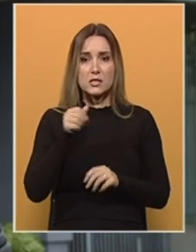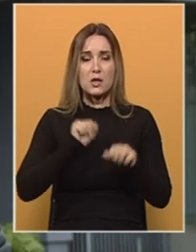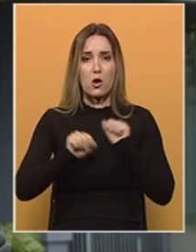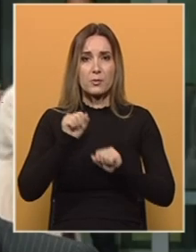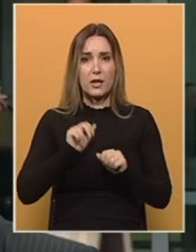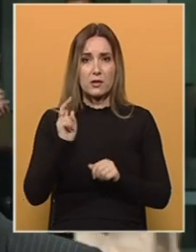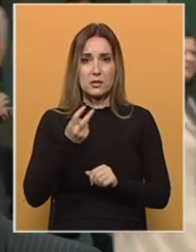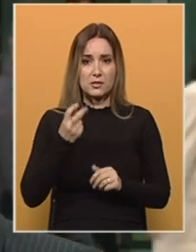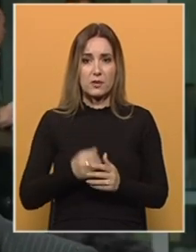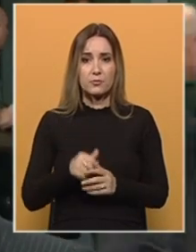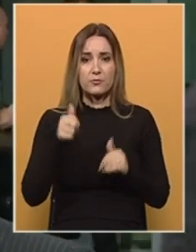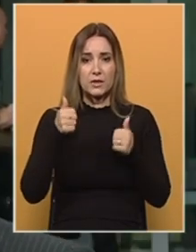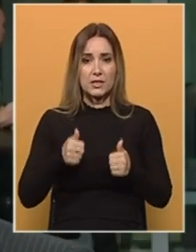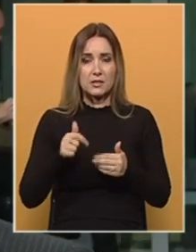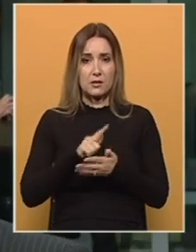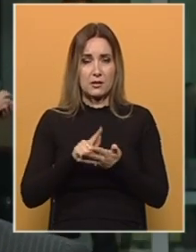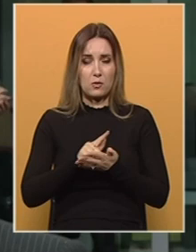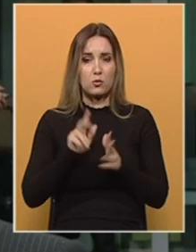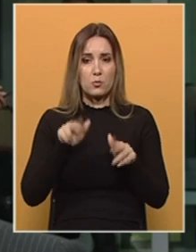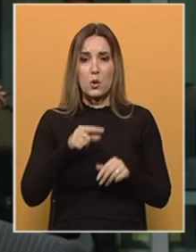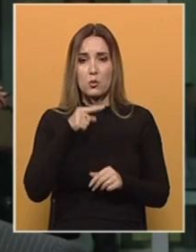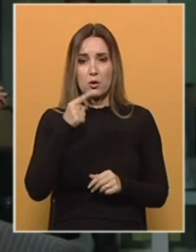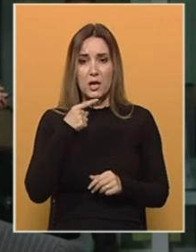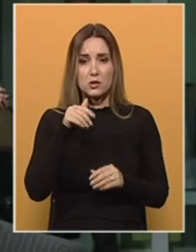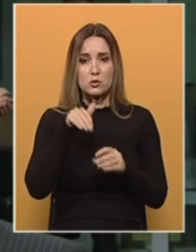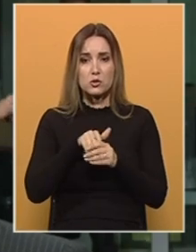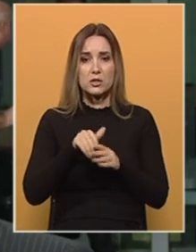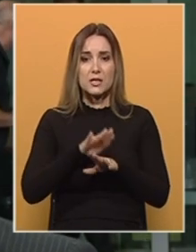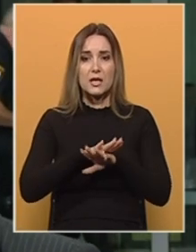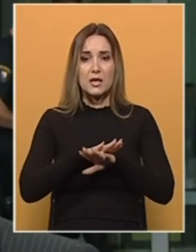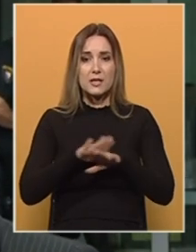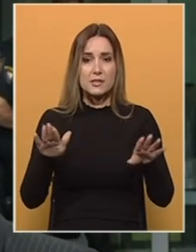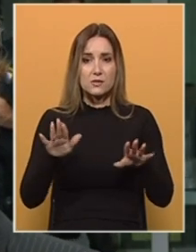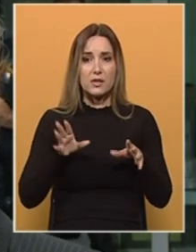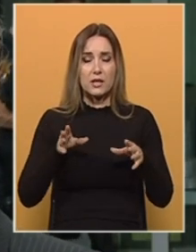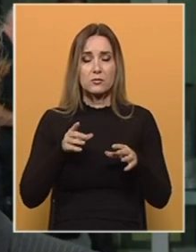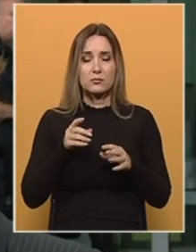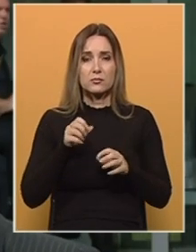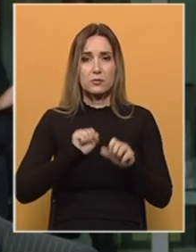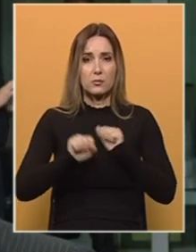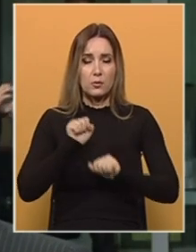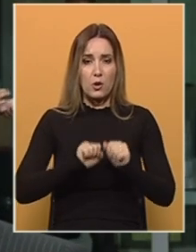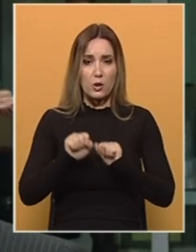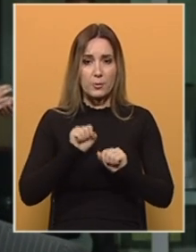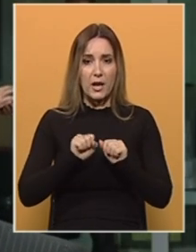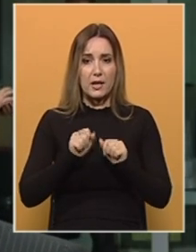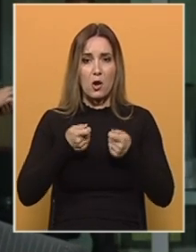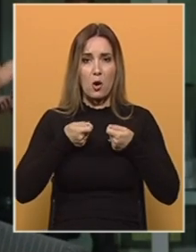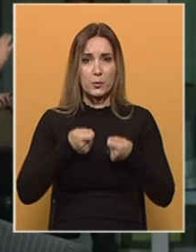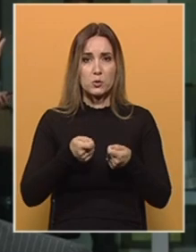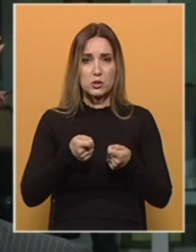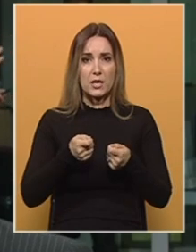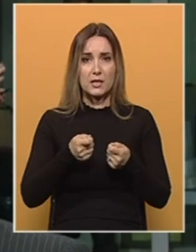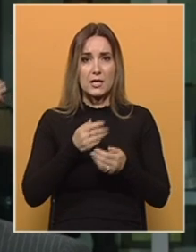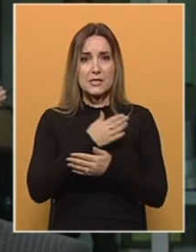bazirati. U ovom trenutku mogu reći da u suštini svi cijeli koncept odbrane optuženih